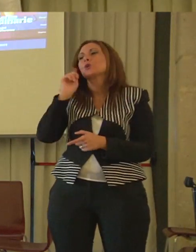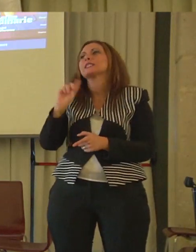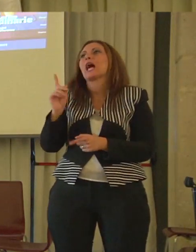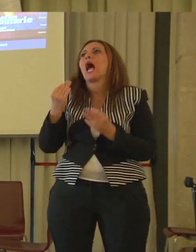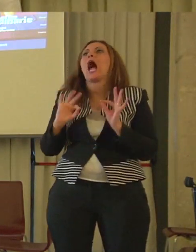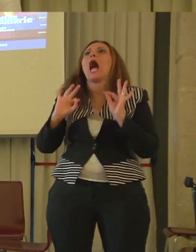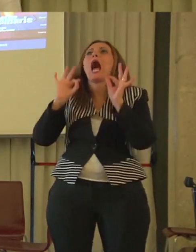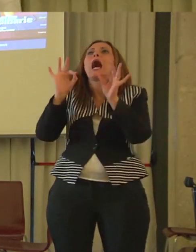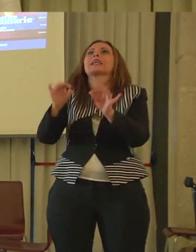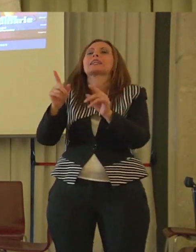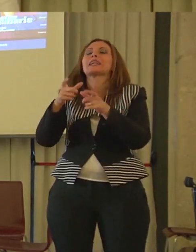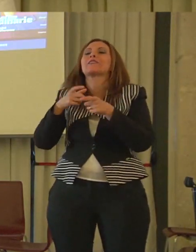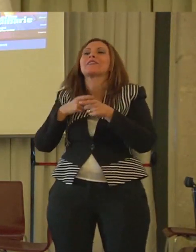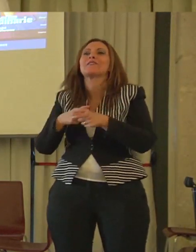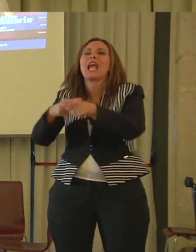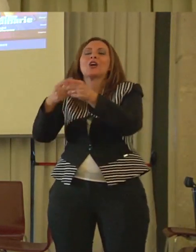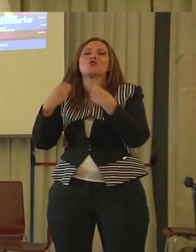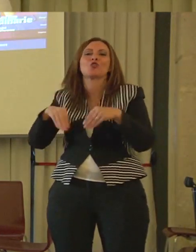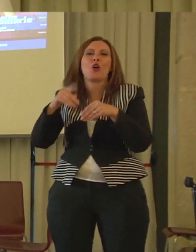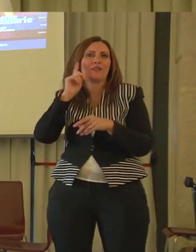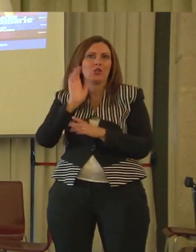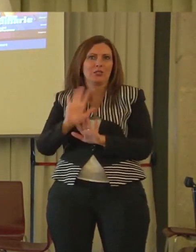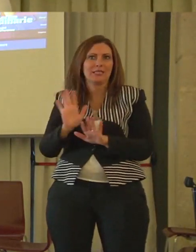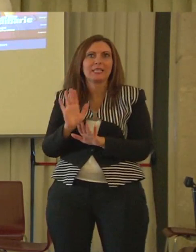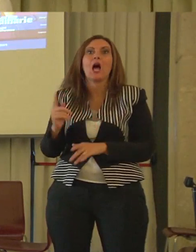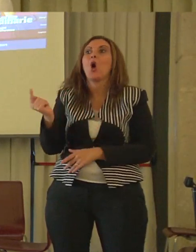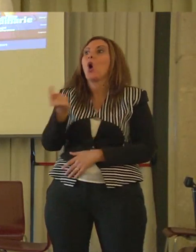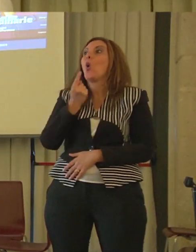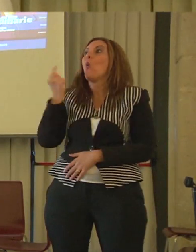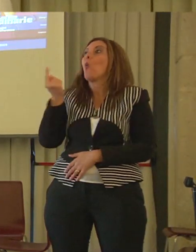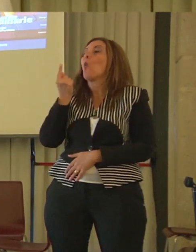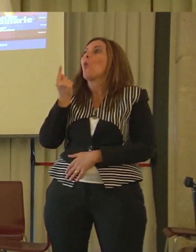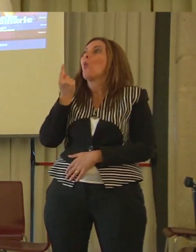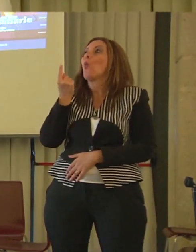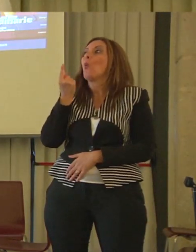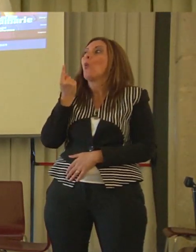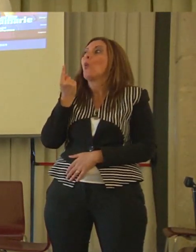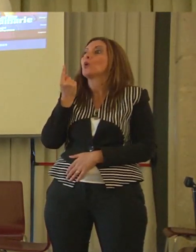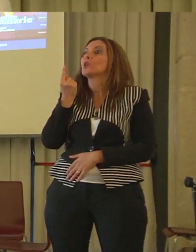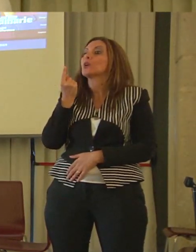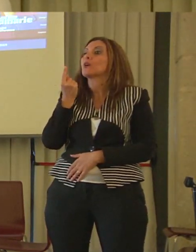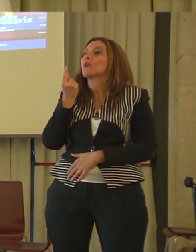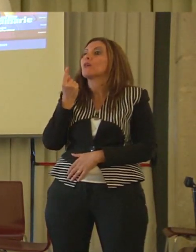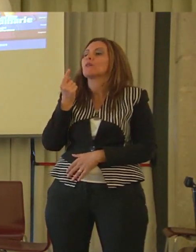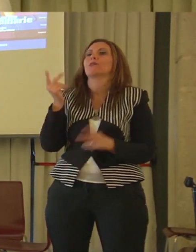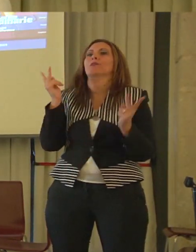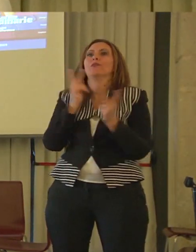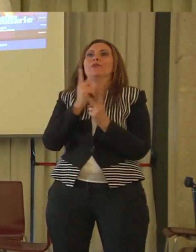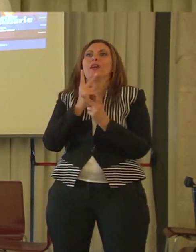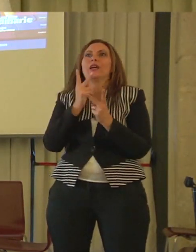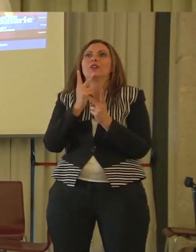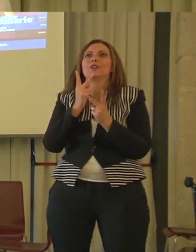portarli. Ora, che cosa è stato? Vi dicevo, l'ingrediente assoluto è stato l'entusiasmo e lo spirito di avventura.